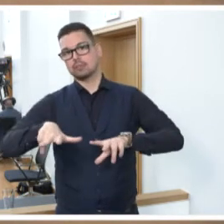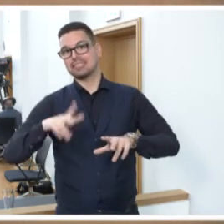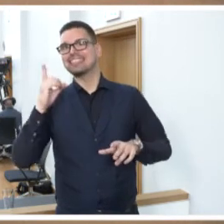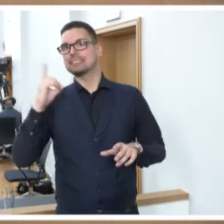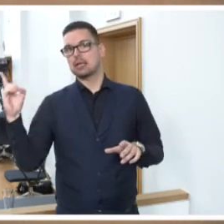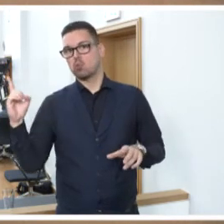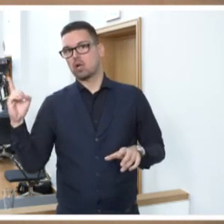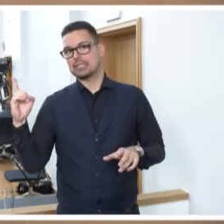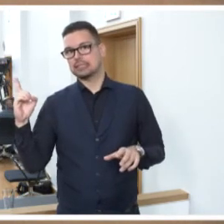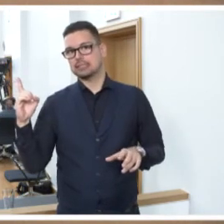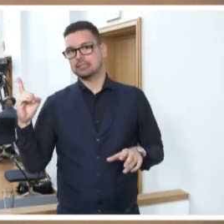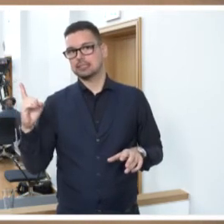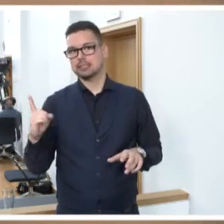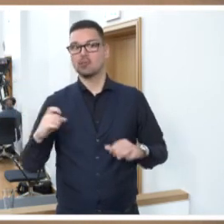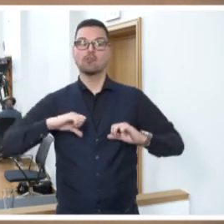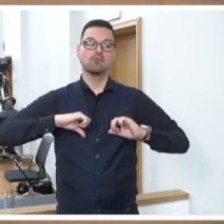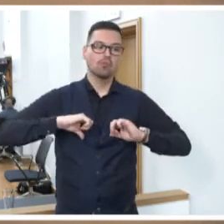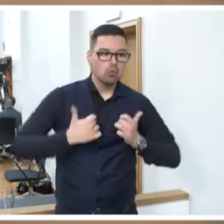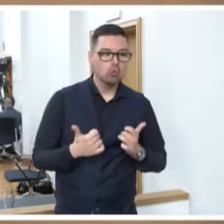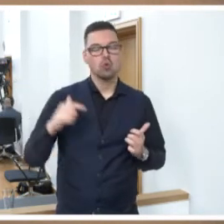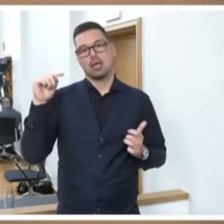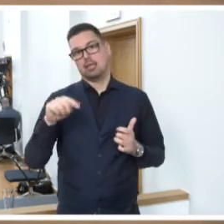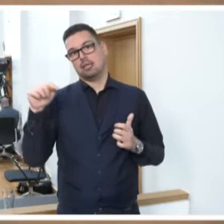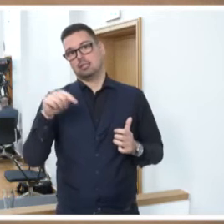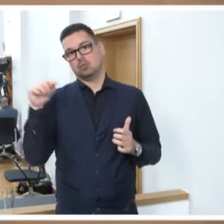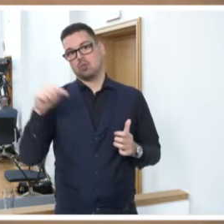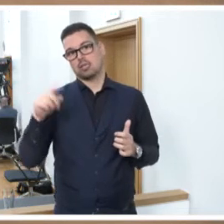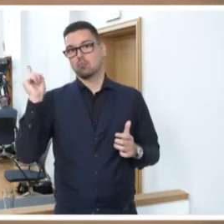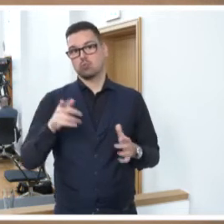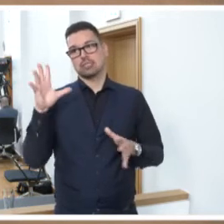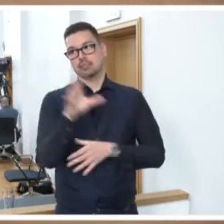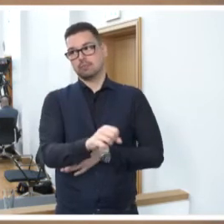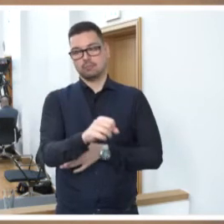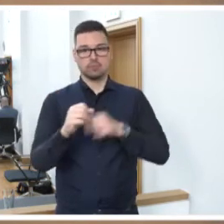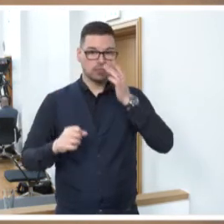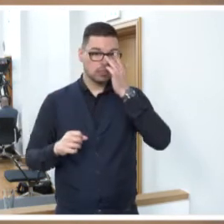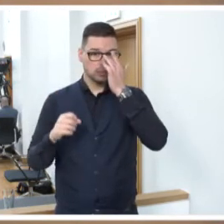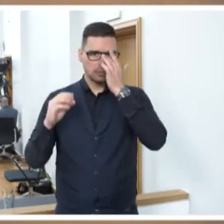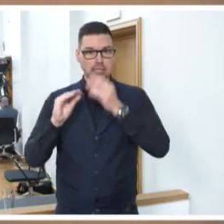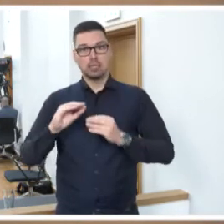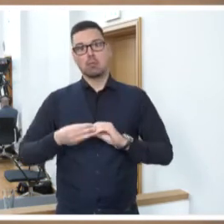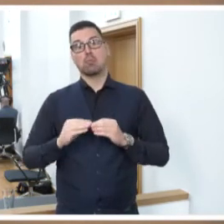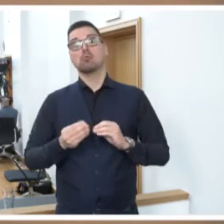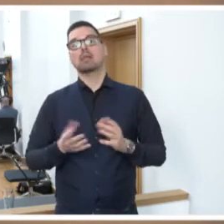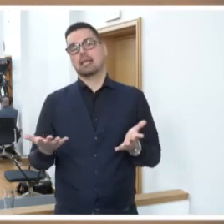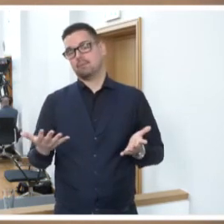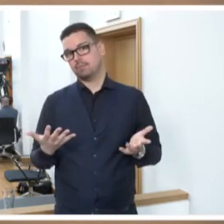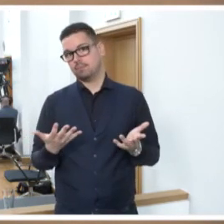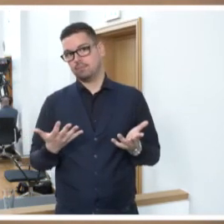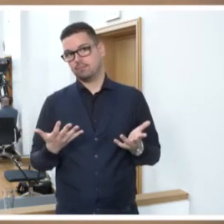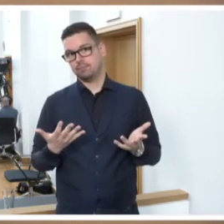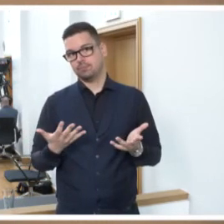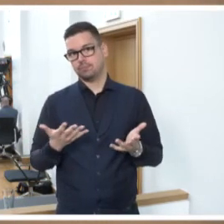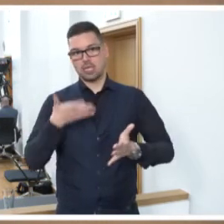hätte viel früher dort einschreiten müssen. Denn das Problem an Halbwahrheiten, die da